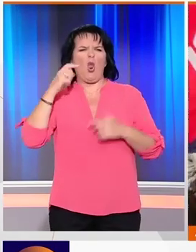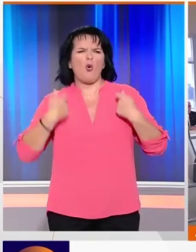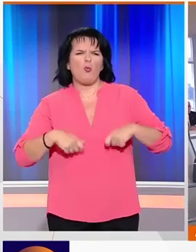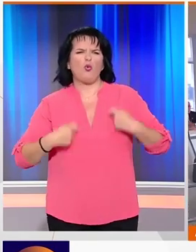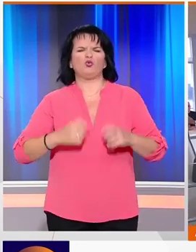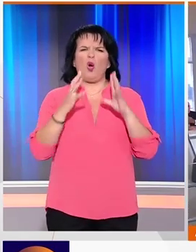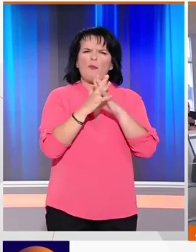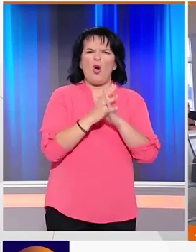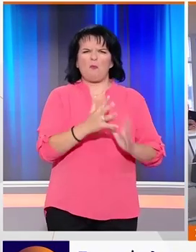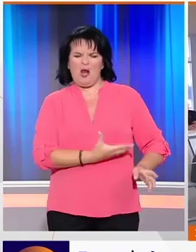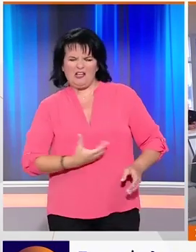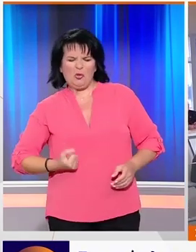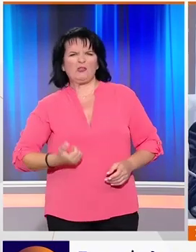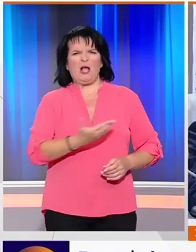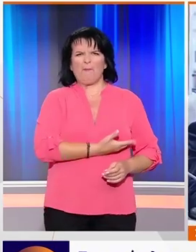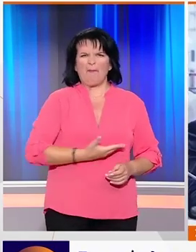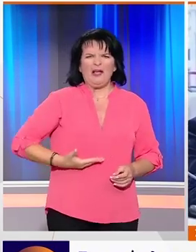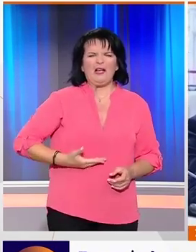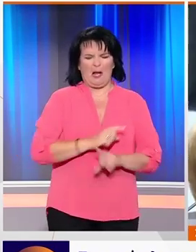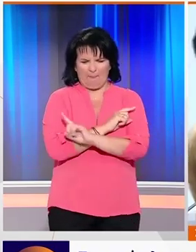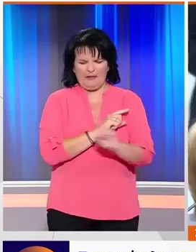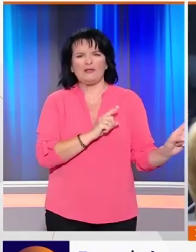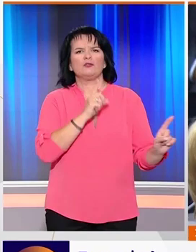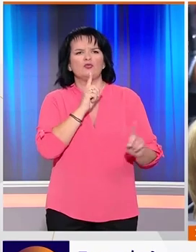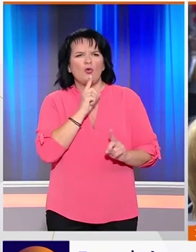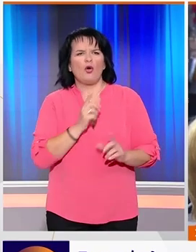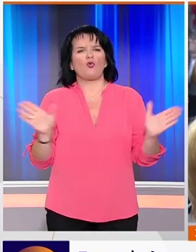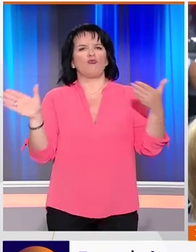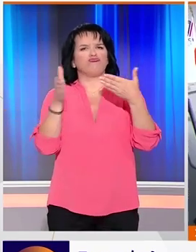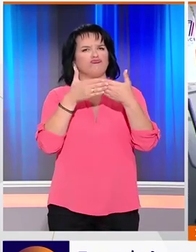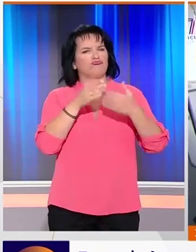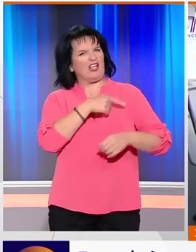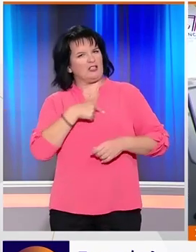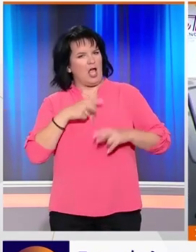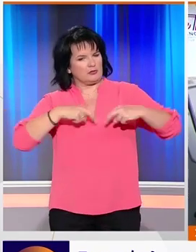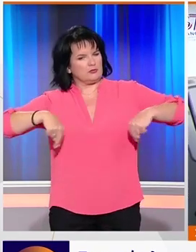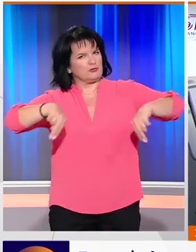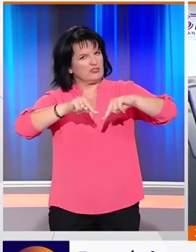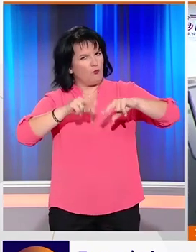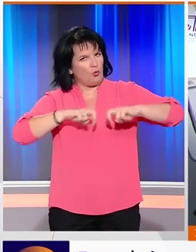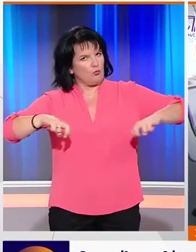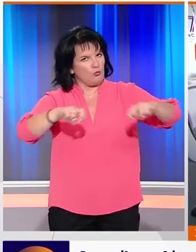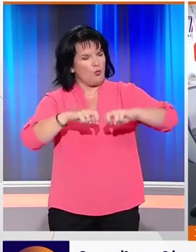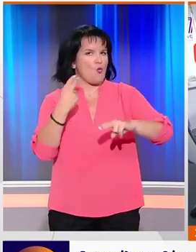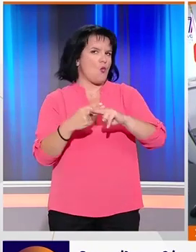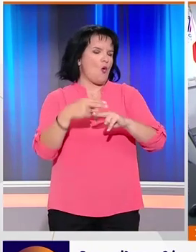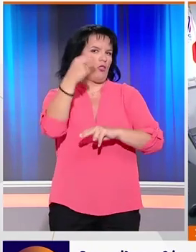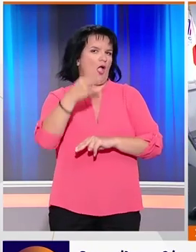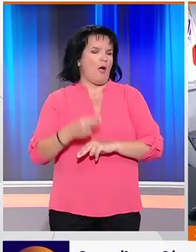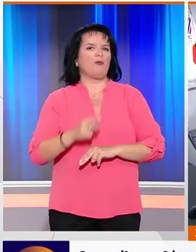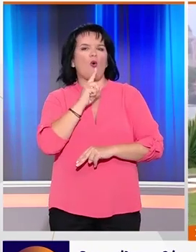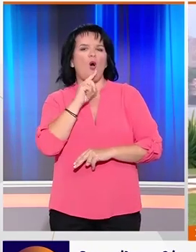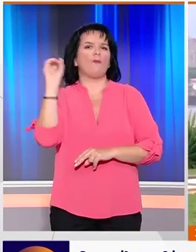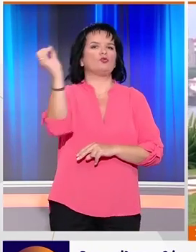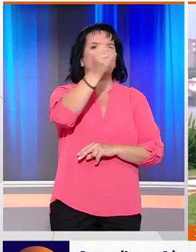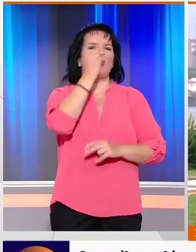Τα χαμόγελα περισσεύουν στις συναντήσεις, ωστόσο πίσω από τις κλειτές πόρτες, οι ηγέτες έχουν να αντιμετωπίσουν μια σειρά από δυσεπίλητα θέματα, όπως